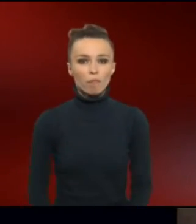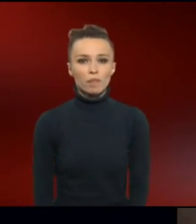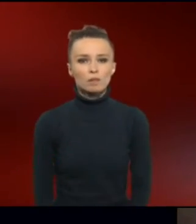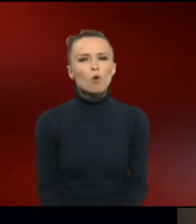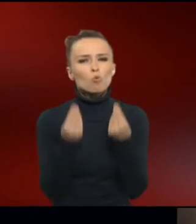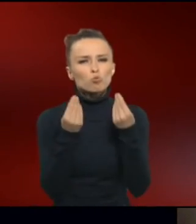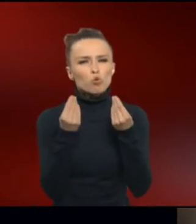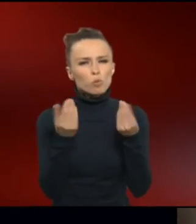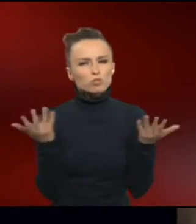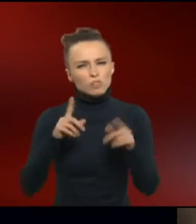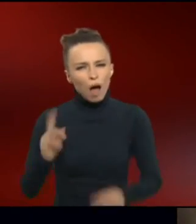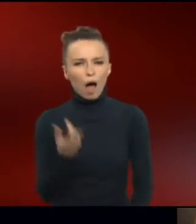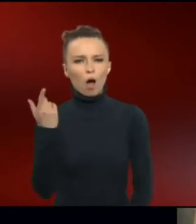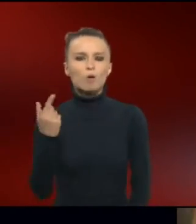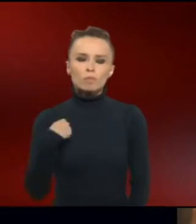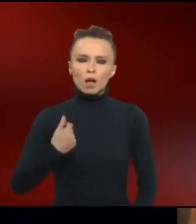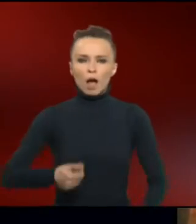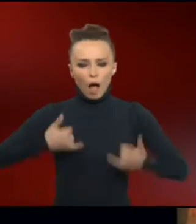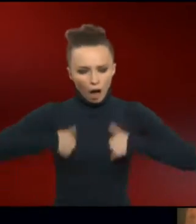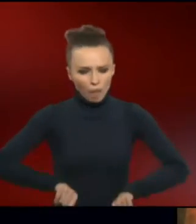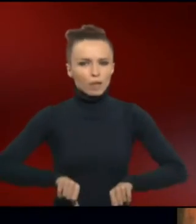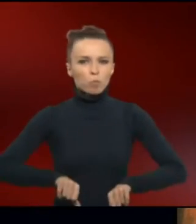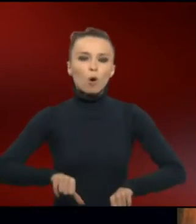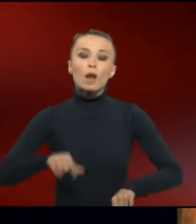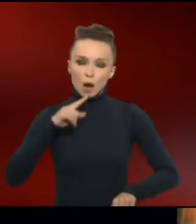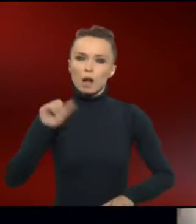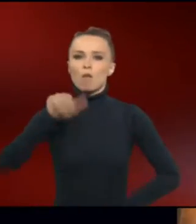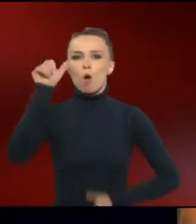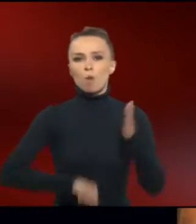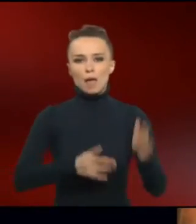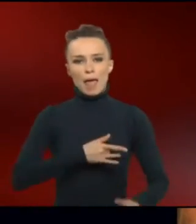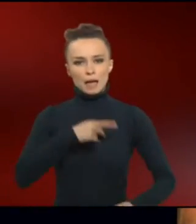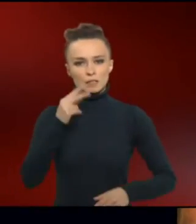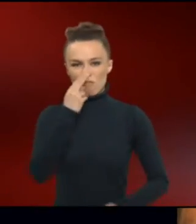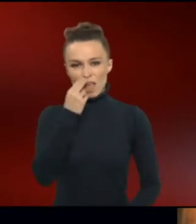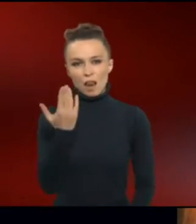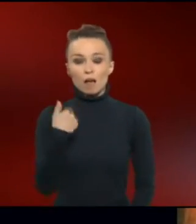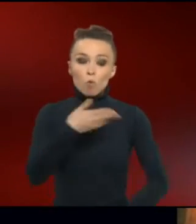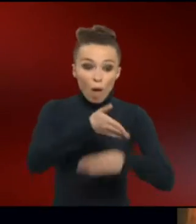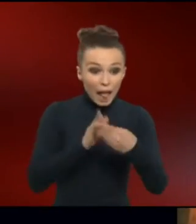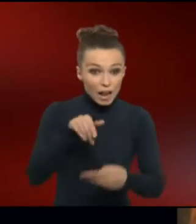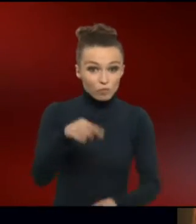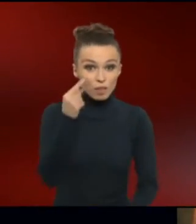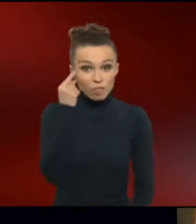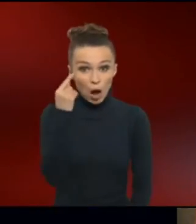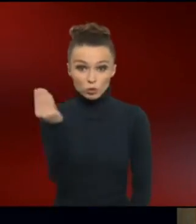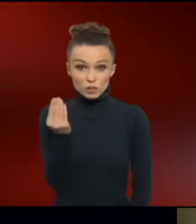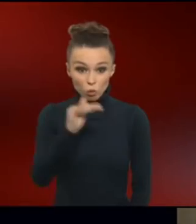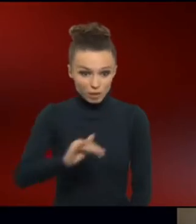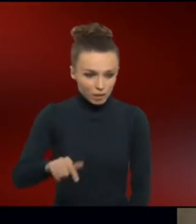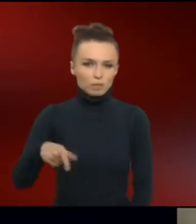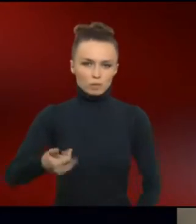Typisch ist auch ein angeborener, aber operabler Herzfehler. Doch nur die Hälfte der Kinder mit Down-Syndrom kommt damit zur Welt.